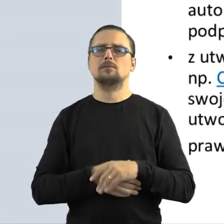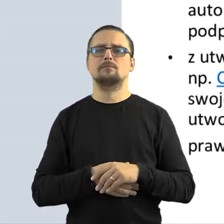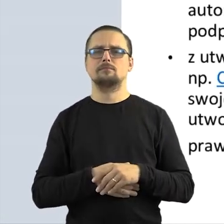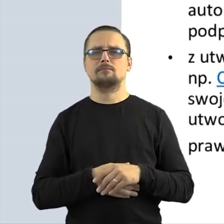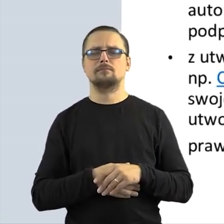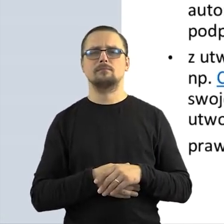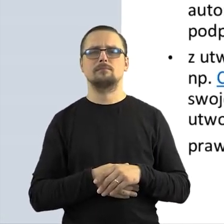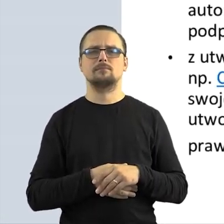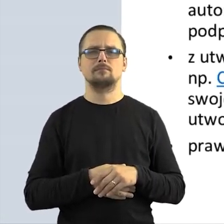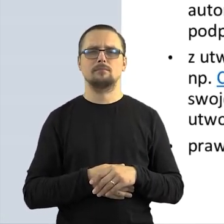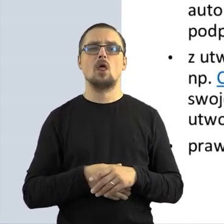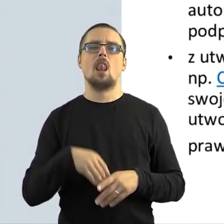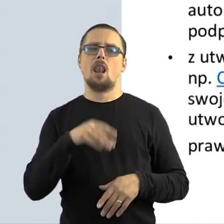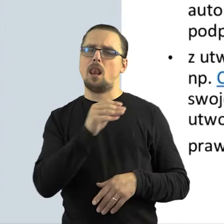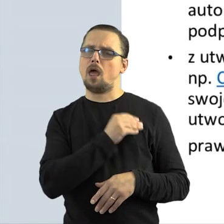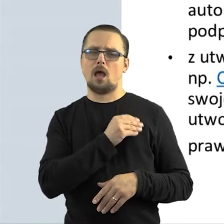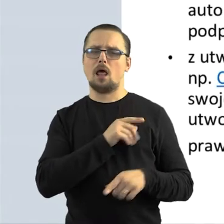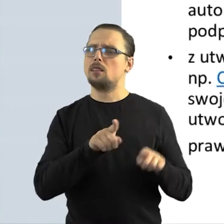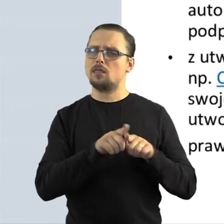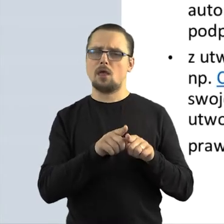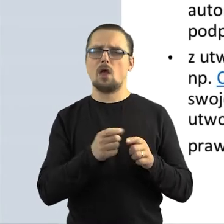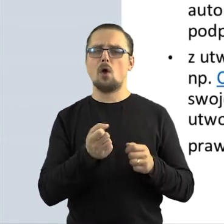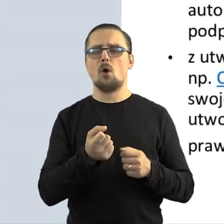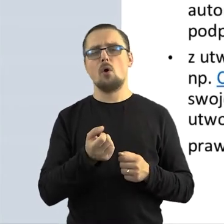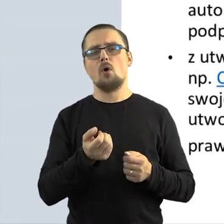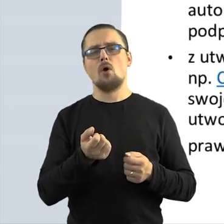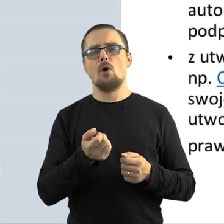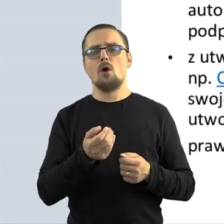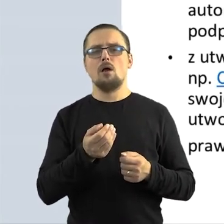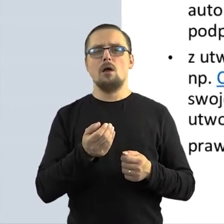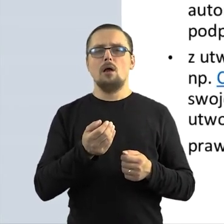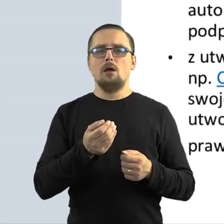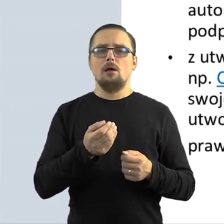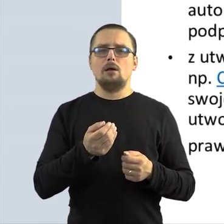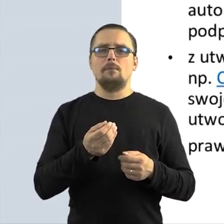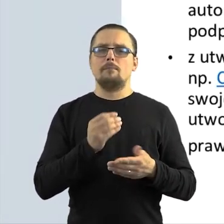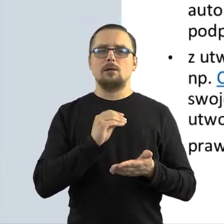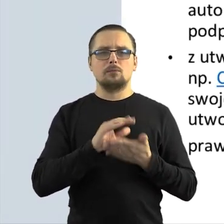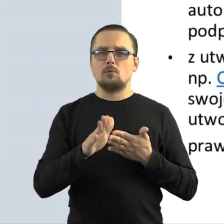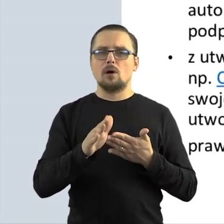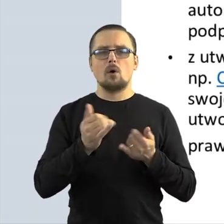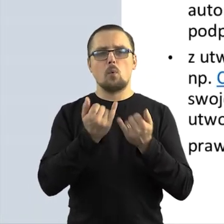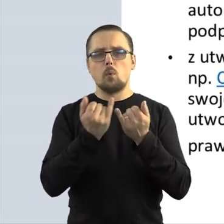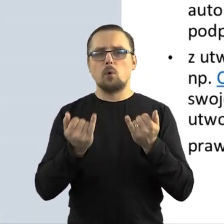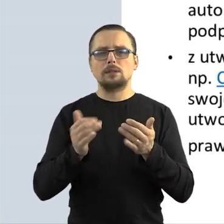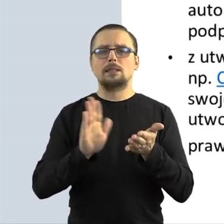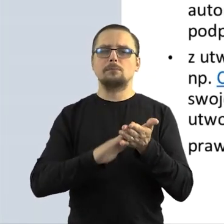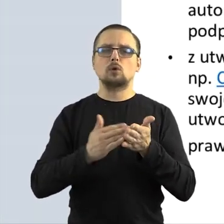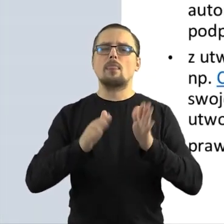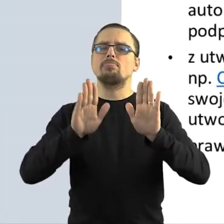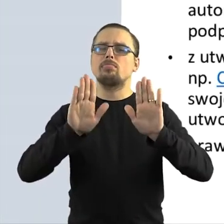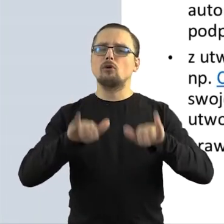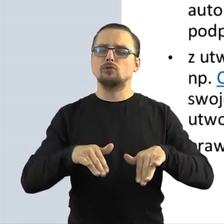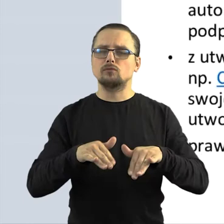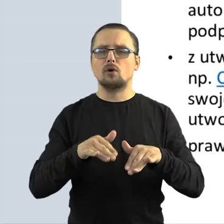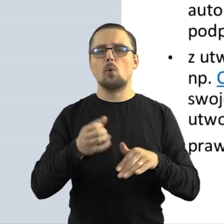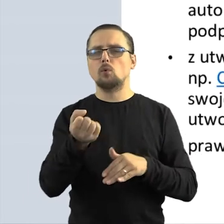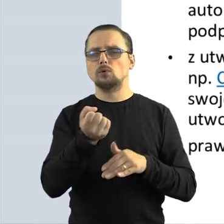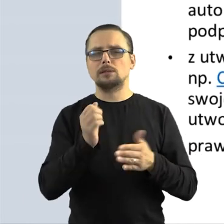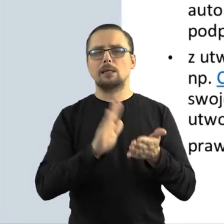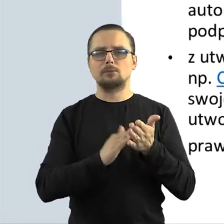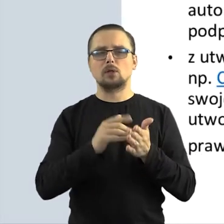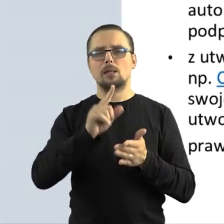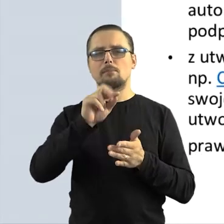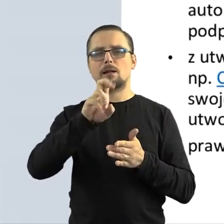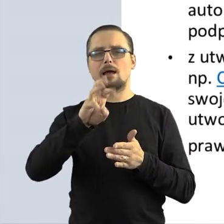I kolejną sytuacją legalnego i bezpłatnego wykorzystywania utworów to są różnego rodzaju dozwolone użytki, na przykład jak prawo cytatu,